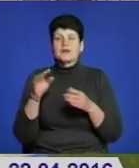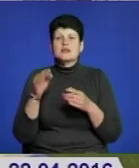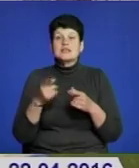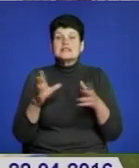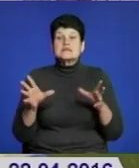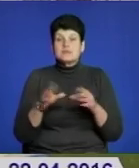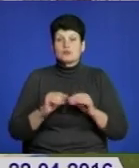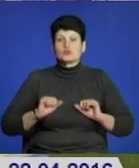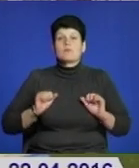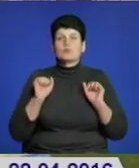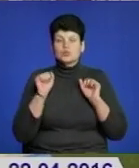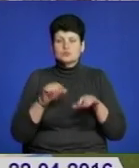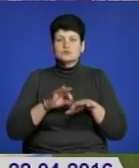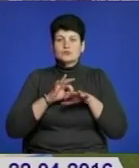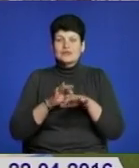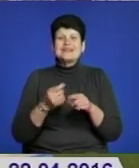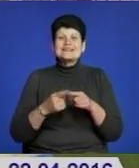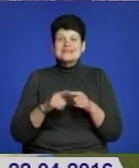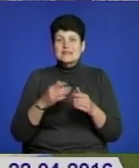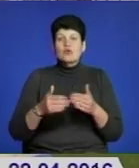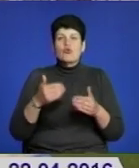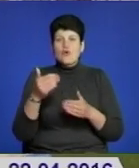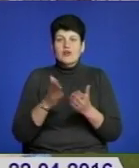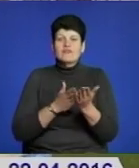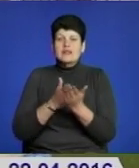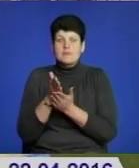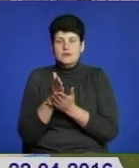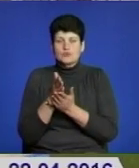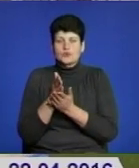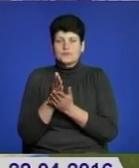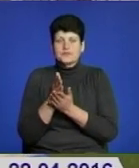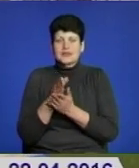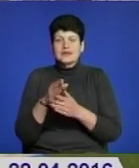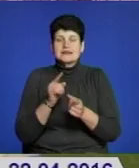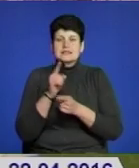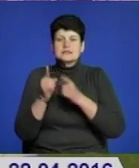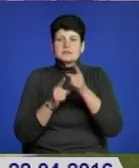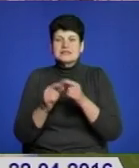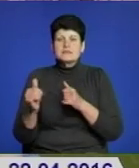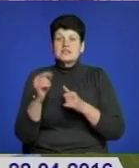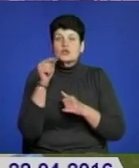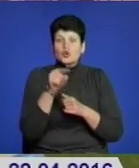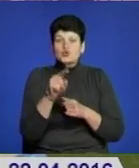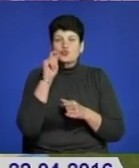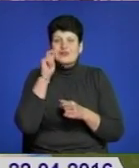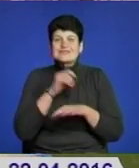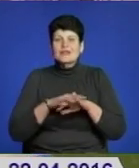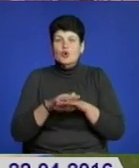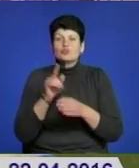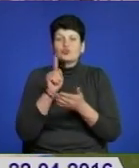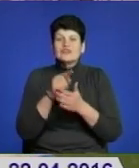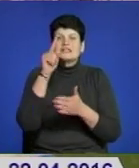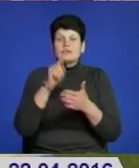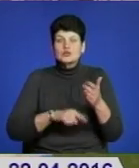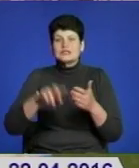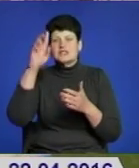зусиллями ми будемо здійснювати ці кроки в напрямку трансформації для забезпечення того, що український народ повинен вірити, що